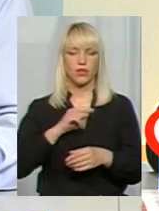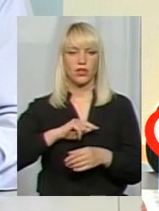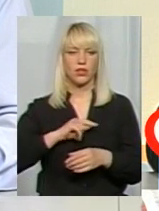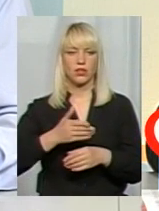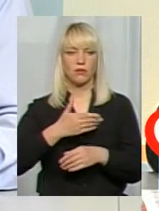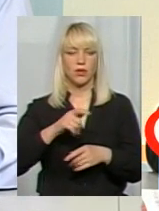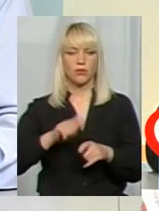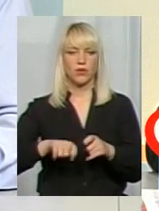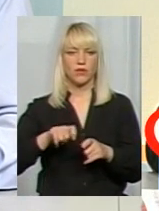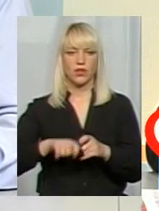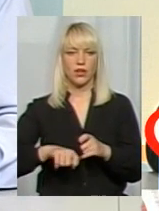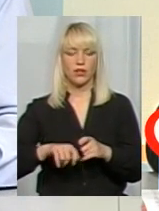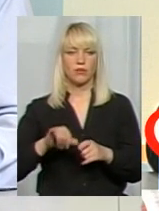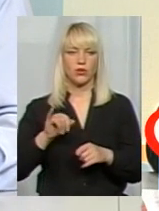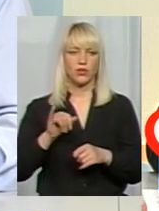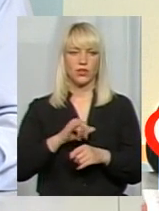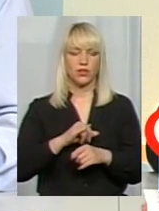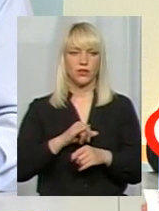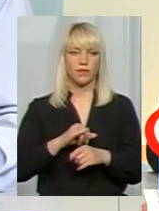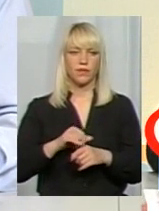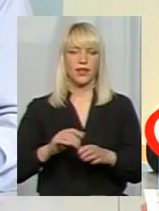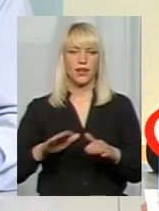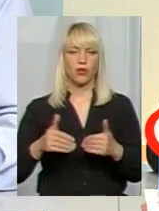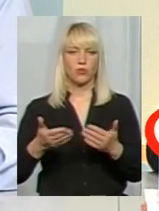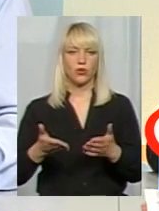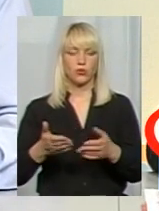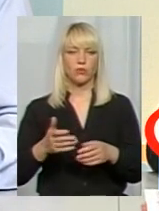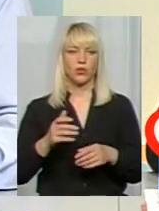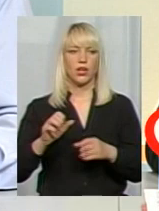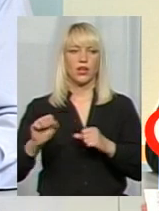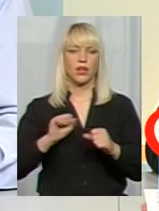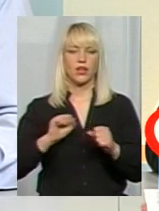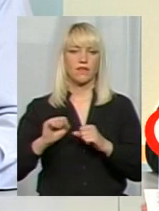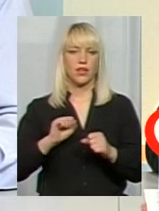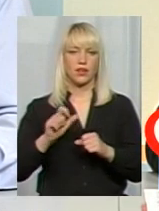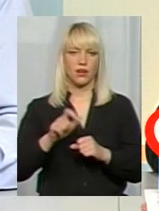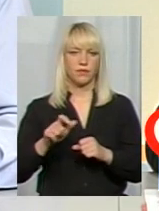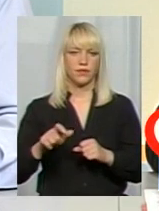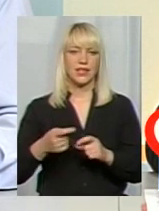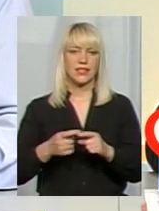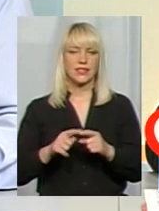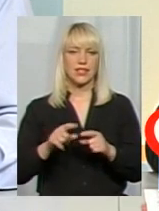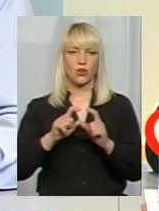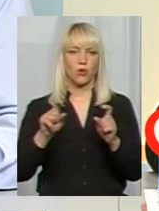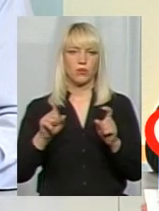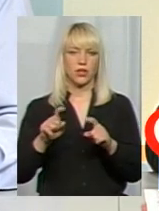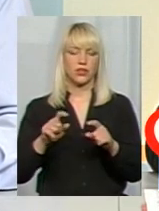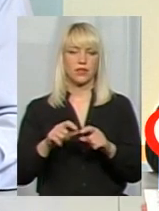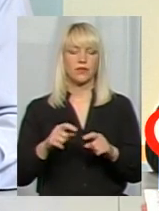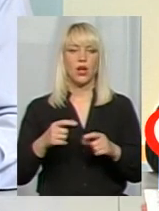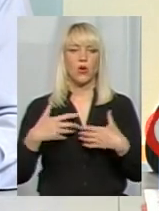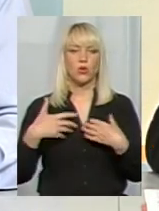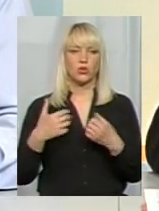перевіряємо, скажімо так, і рекомендуємо керівникам даних об'єктів в закладі оздоровлення